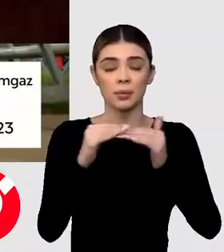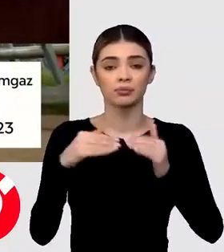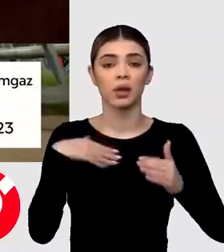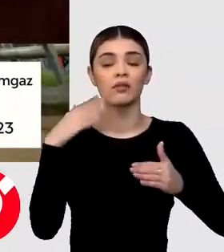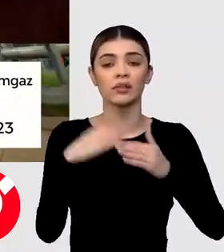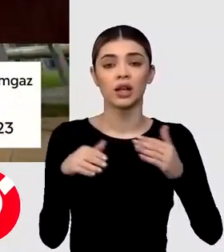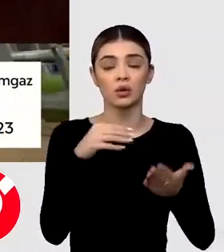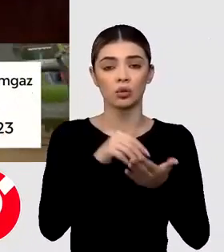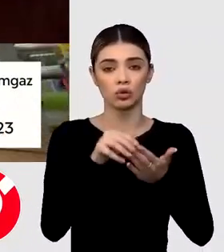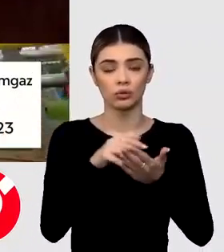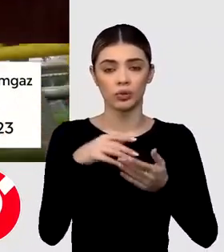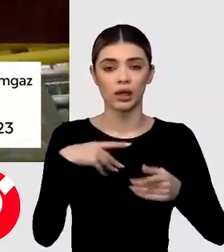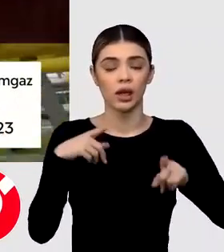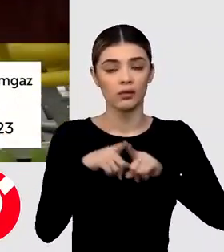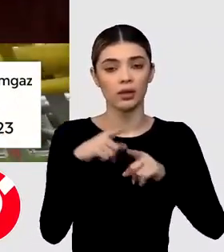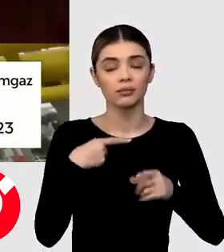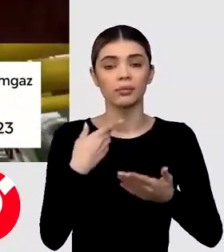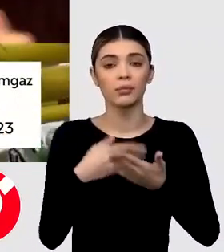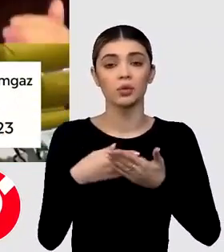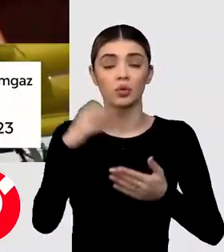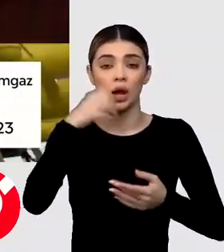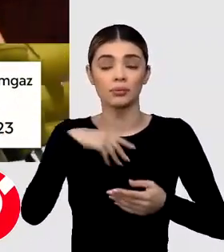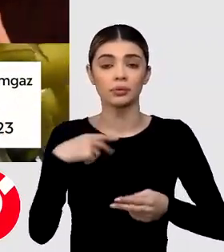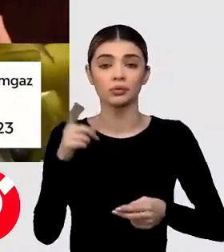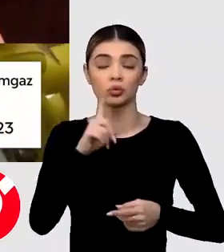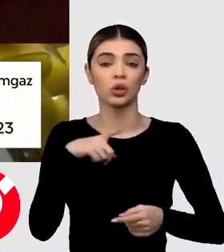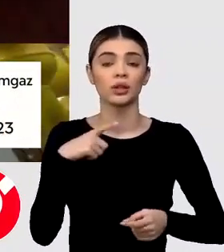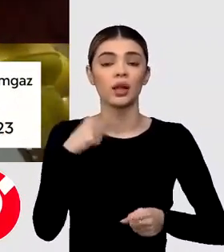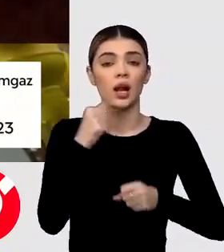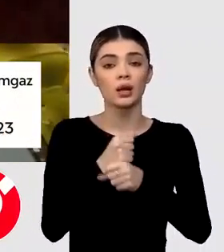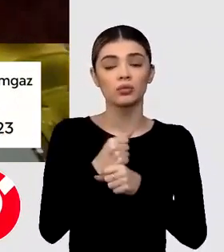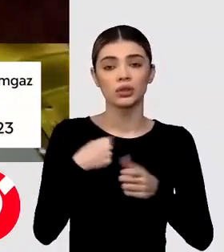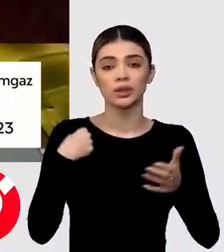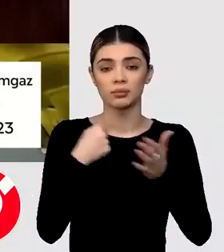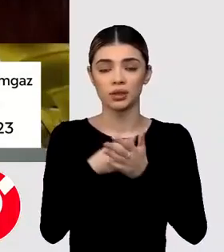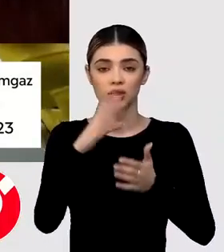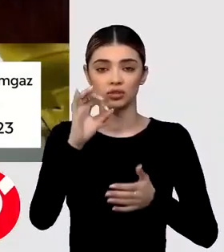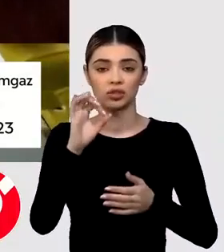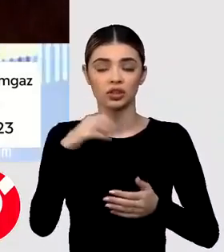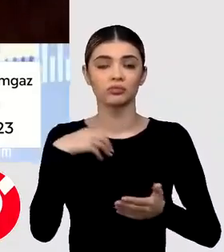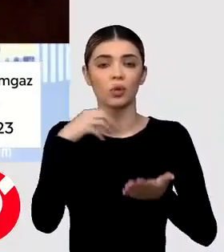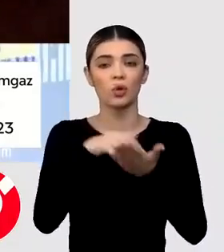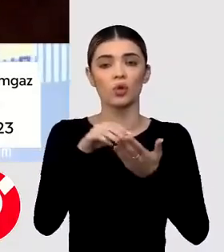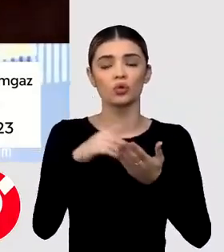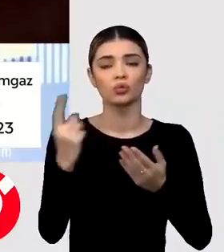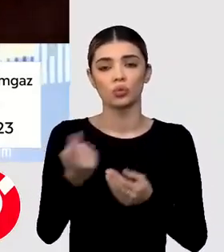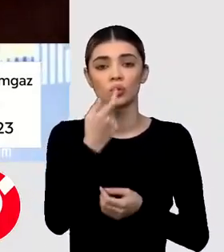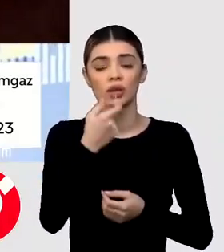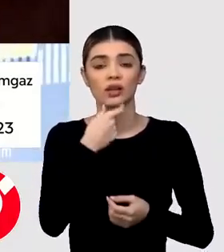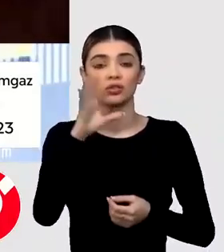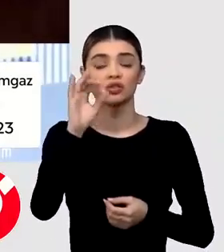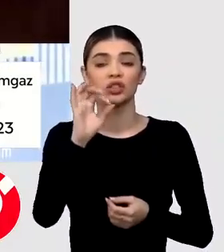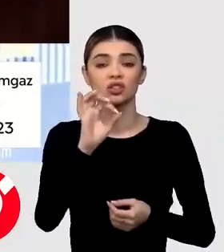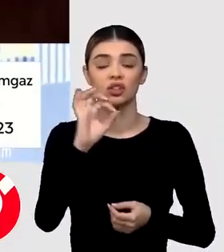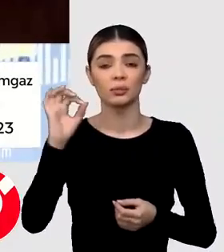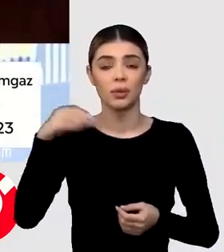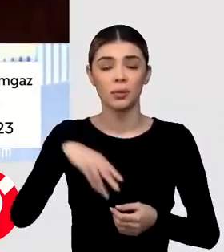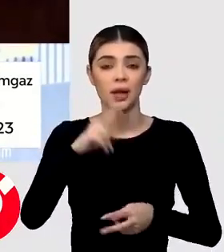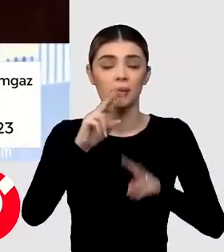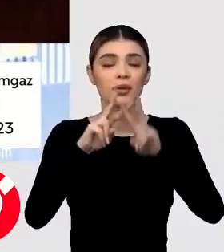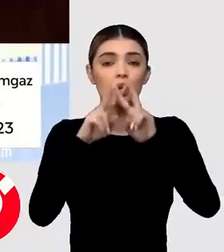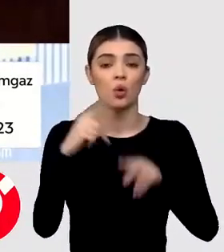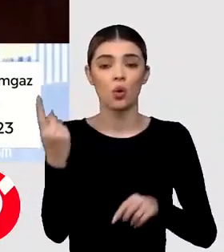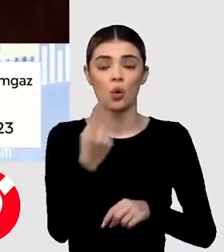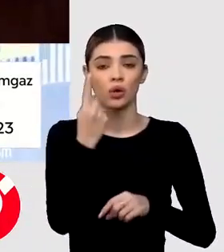inclusiv pentru non-casnic, deci industrial, până într-un consum manual de 50.000 de megawattie oră.